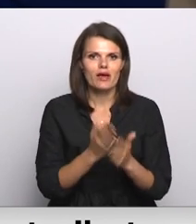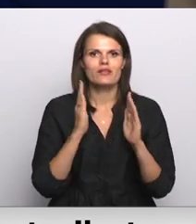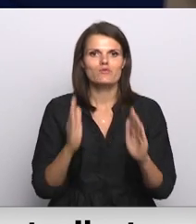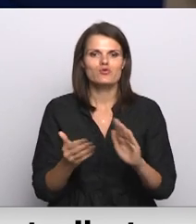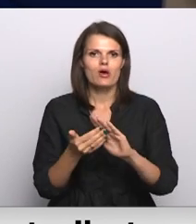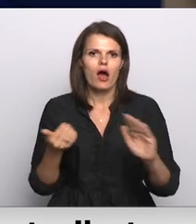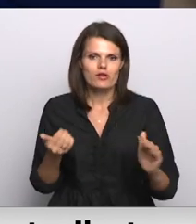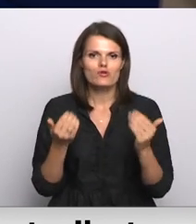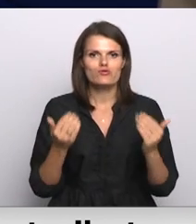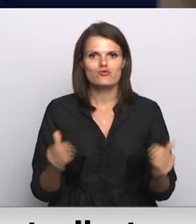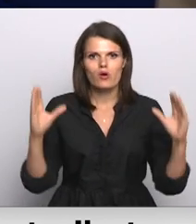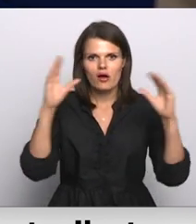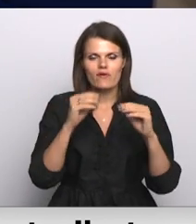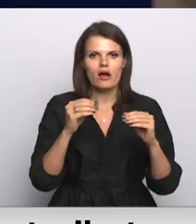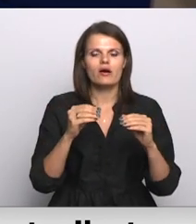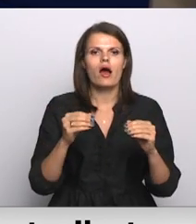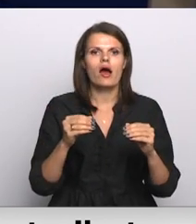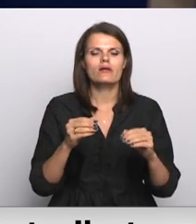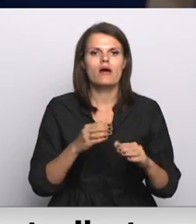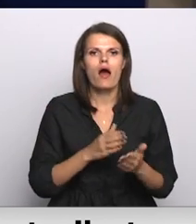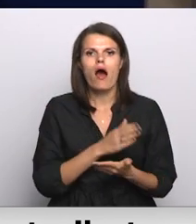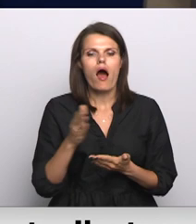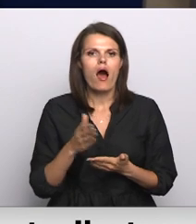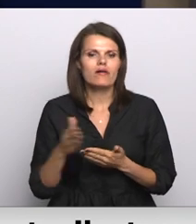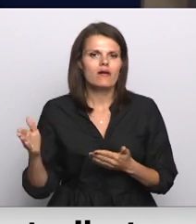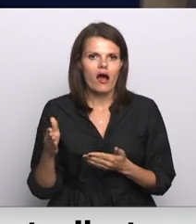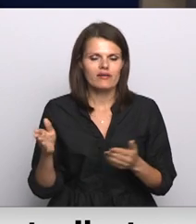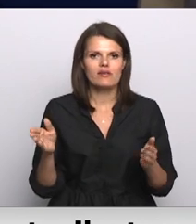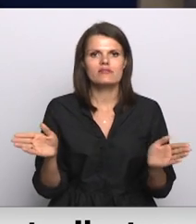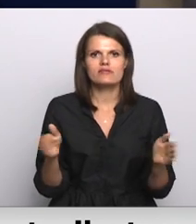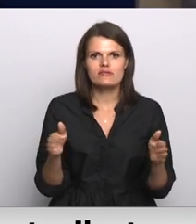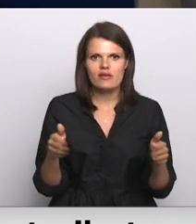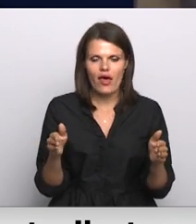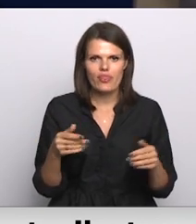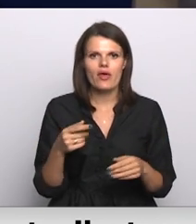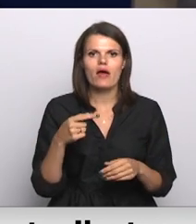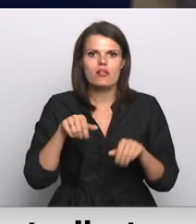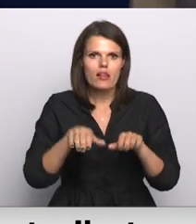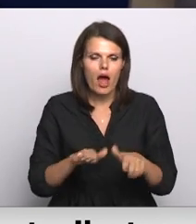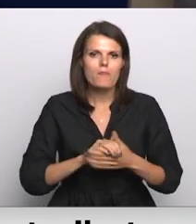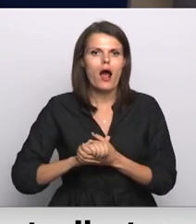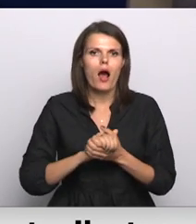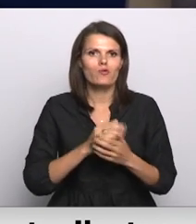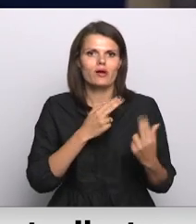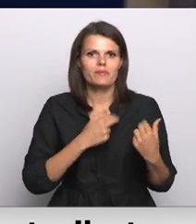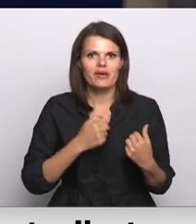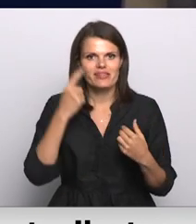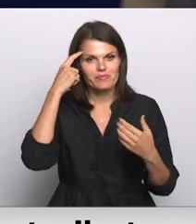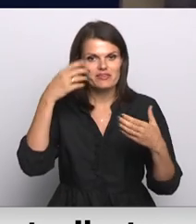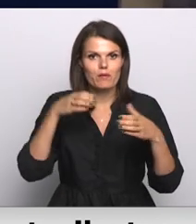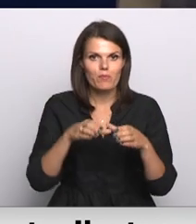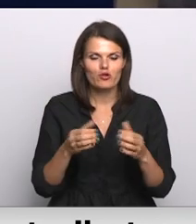atsaugts. Tā šovakar ir ārkārtas sēdē, te pat ministru kabinete zājā zālē lēmusi arotbiedrības padome.